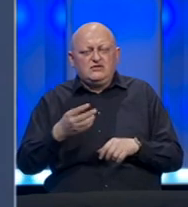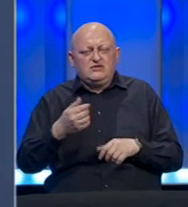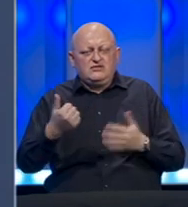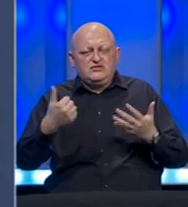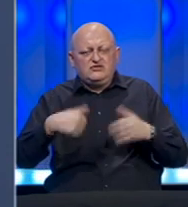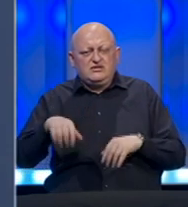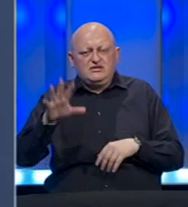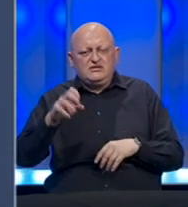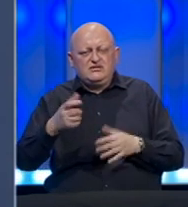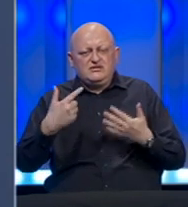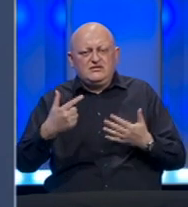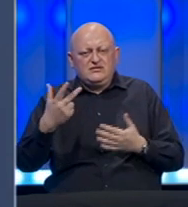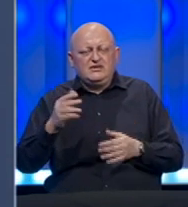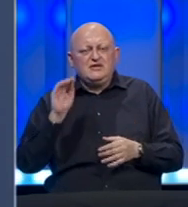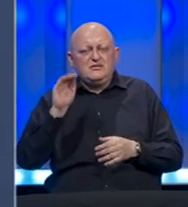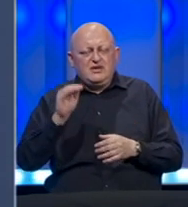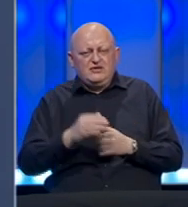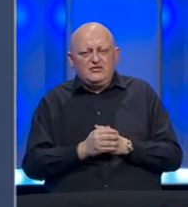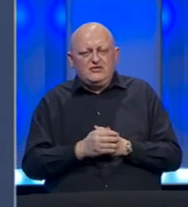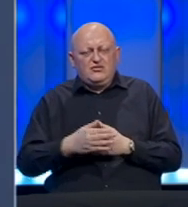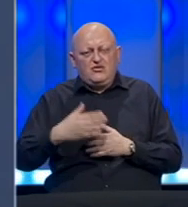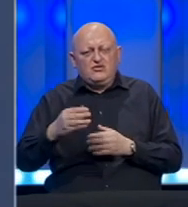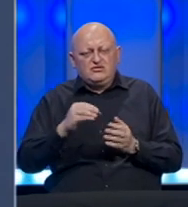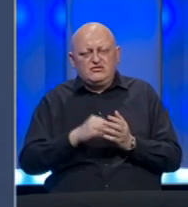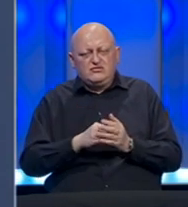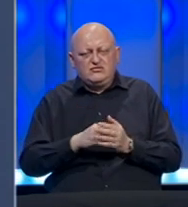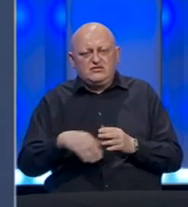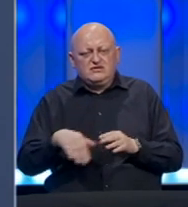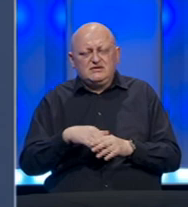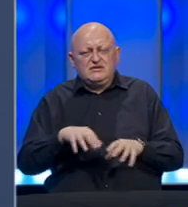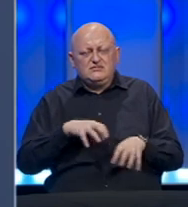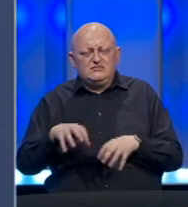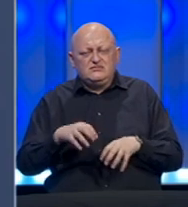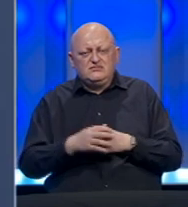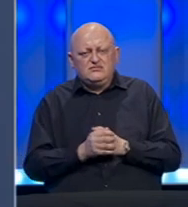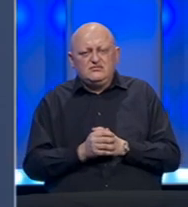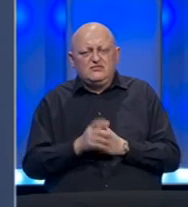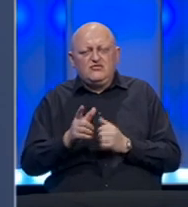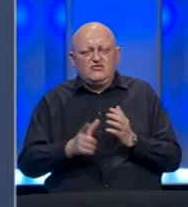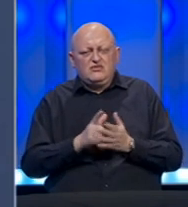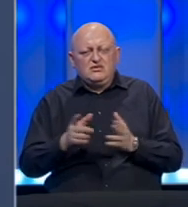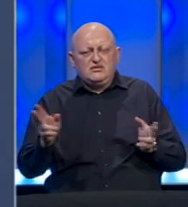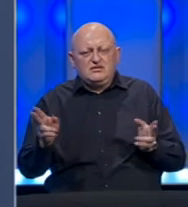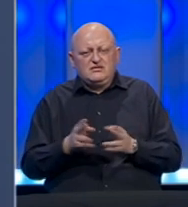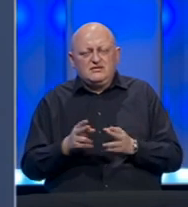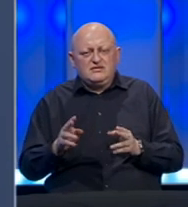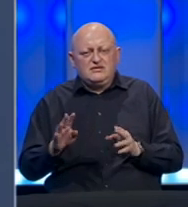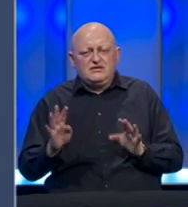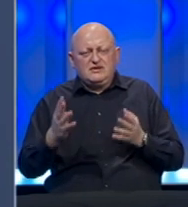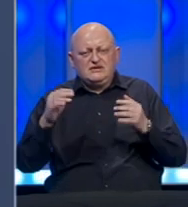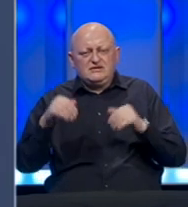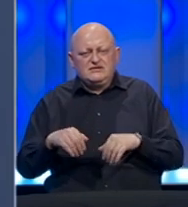.573 prijave, odnosno broj zaposlenih radnika u ovom periodu smanjeni za 90